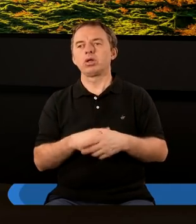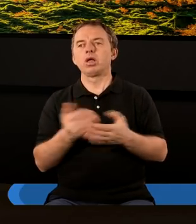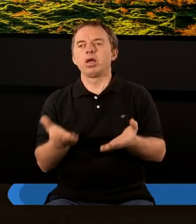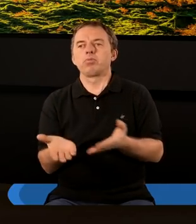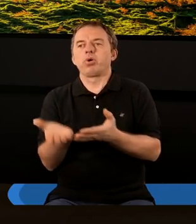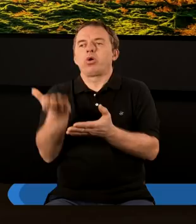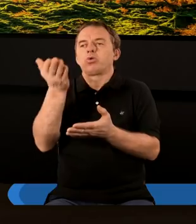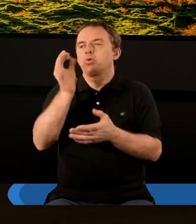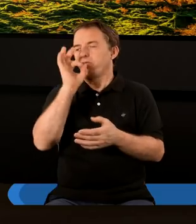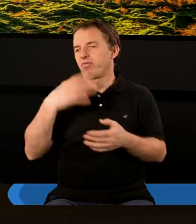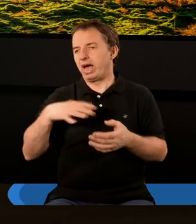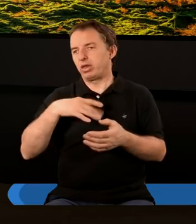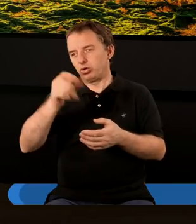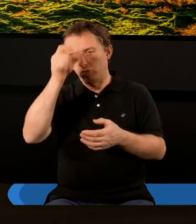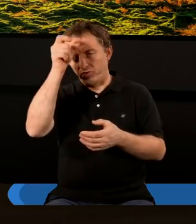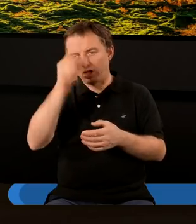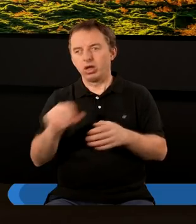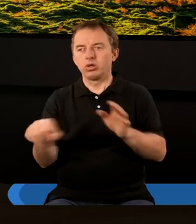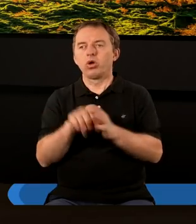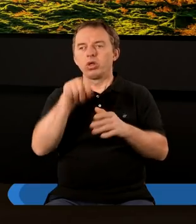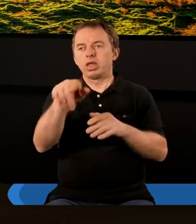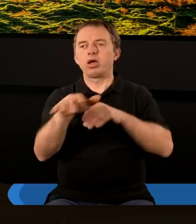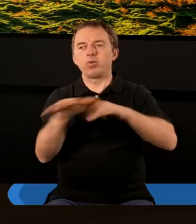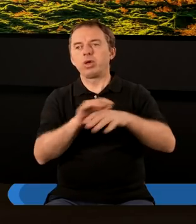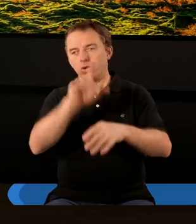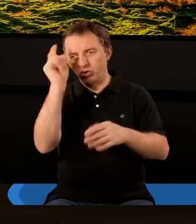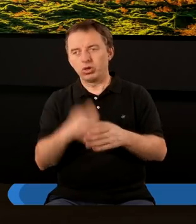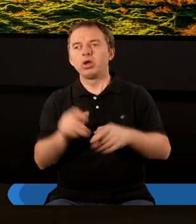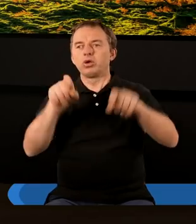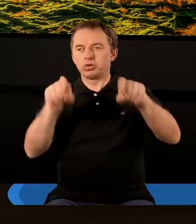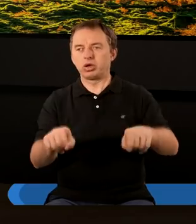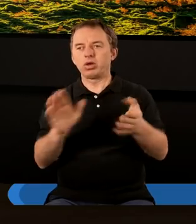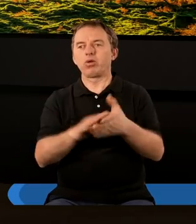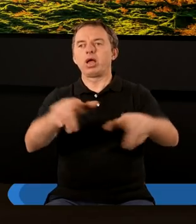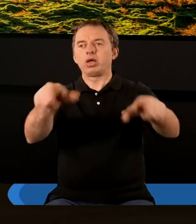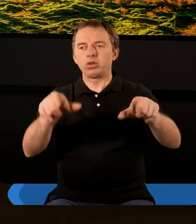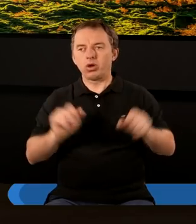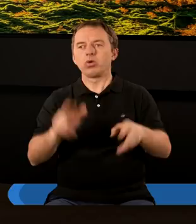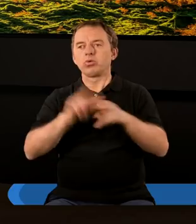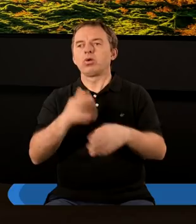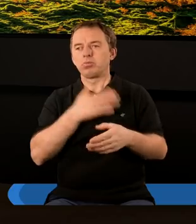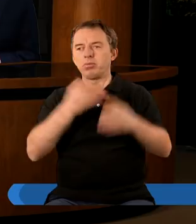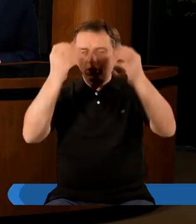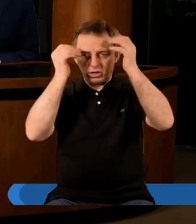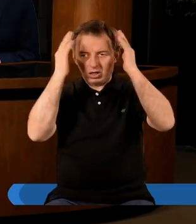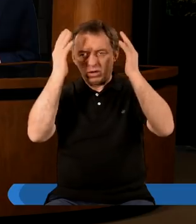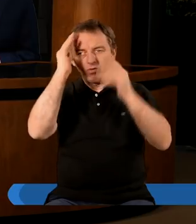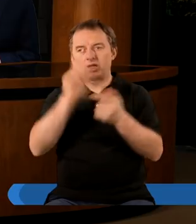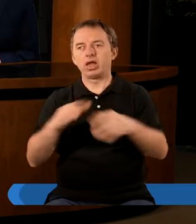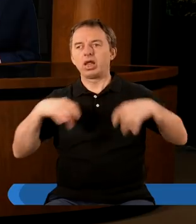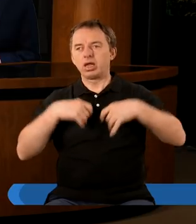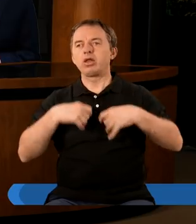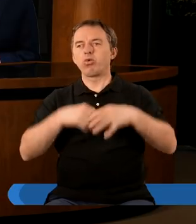podniósł rangę człowieka do tego stopnia, że ludzie stoją na tronie, z koronami na głowie. Tron to panowanie.